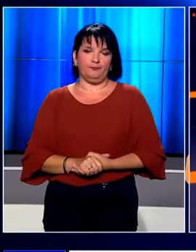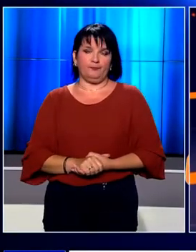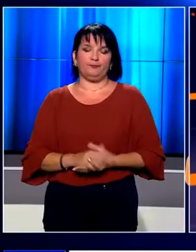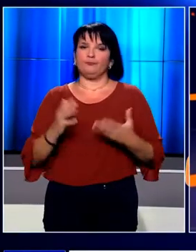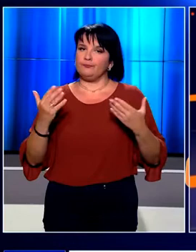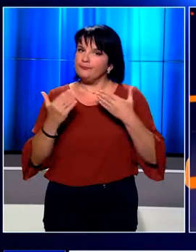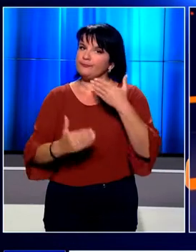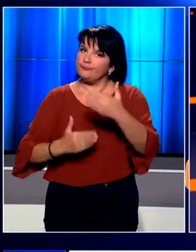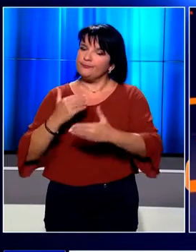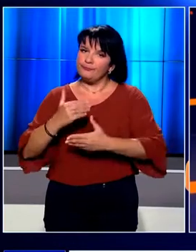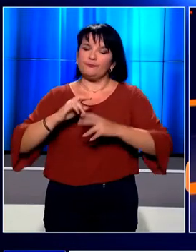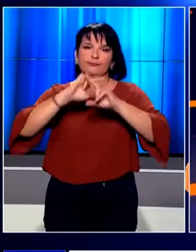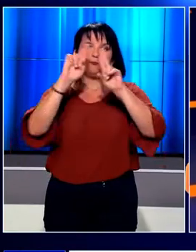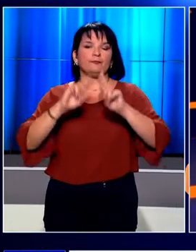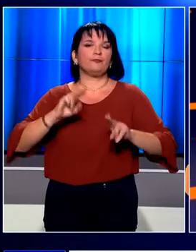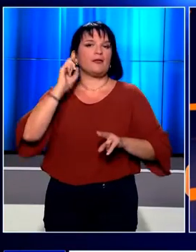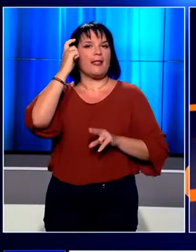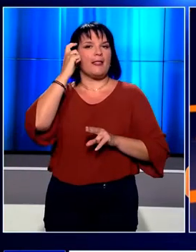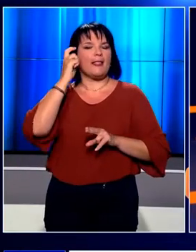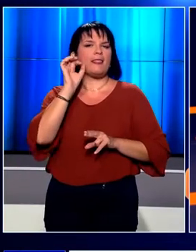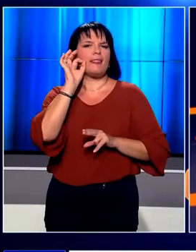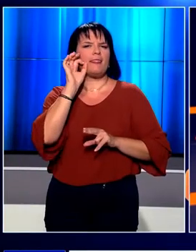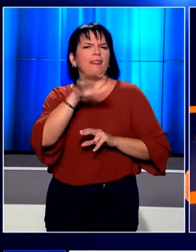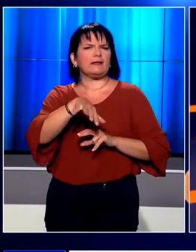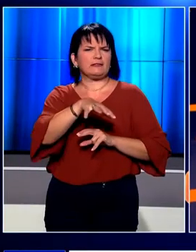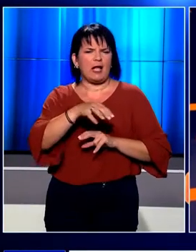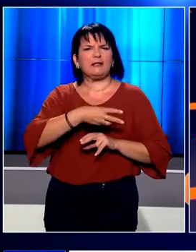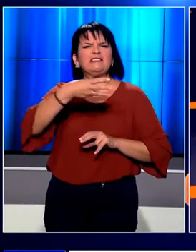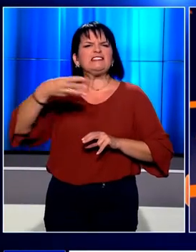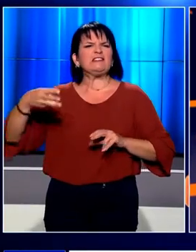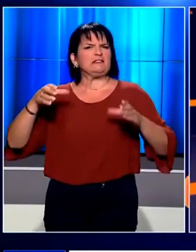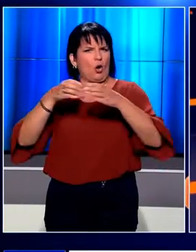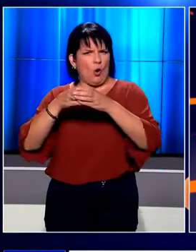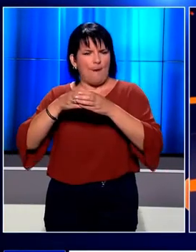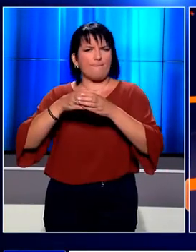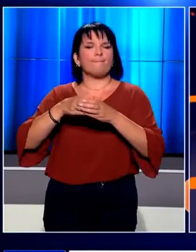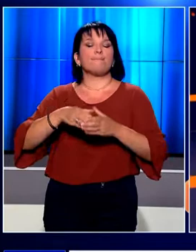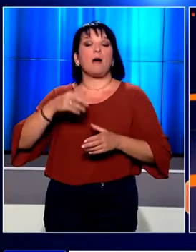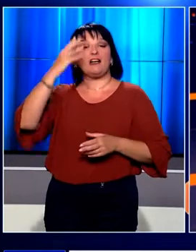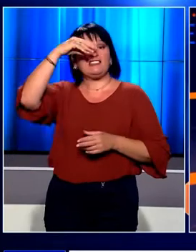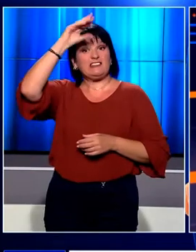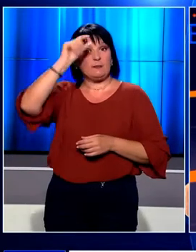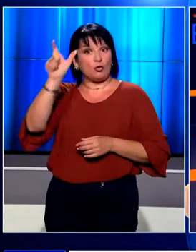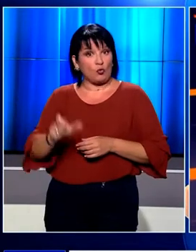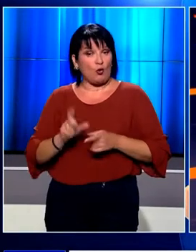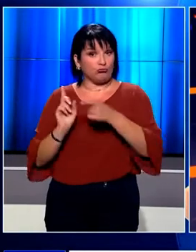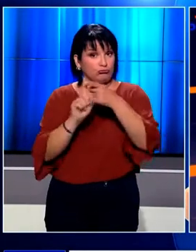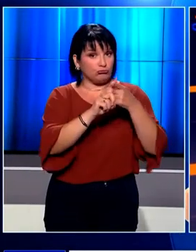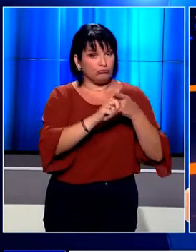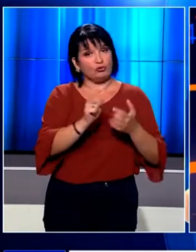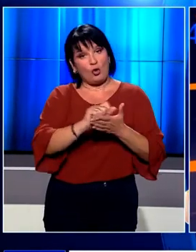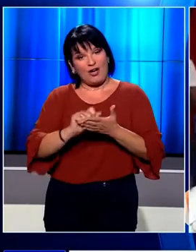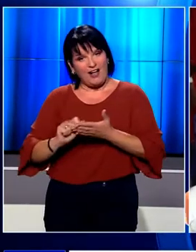Σε αριθμούς διεθνούς εκθέσεως Θεσσαλονίκης κινείται η αξιωματική αντιπολίτευση με τον Αλέξη Τσίπρα να έχει από το πρωί συναντήσεις στην